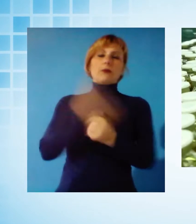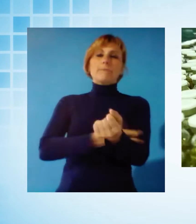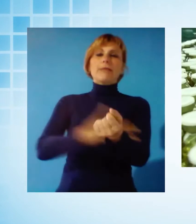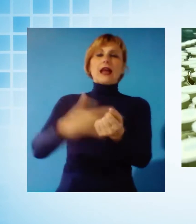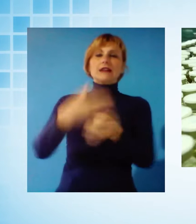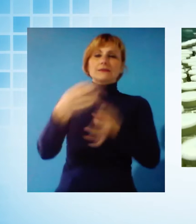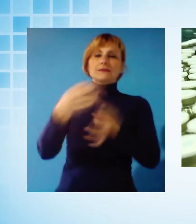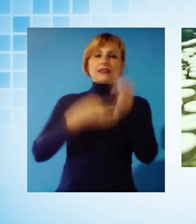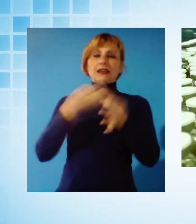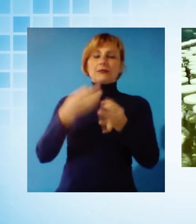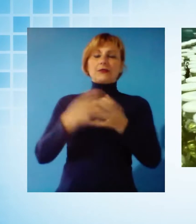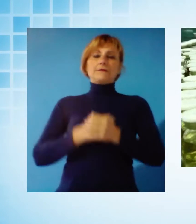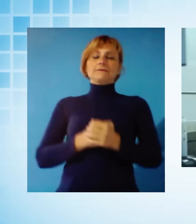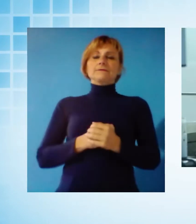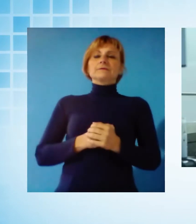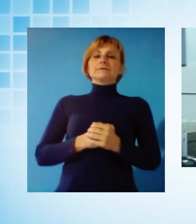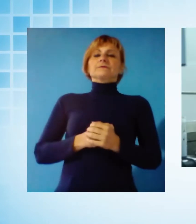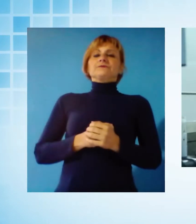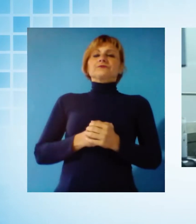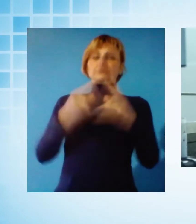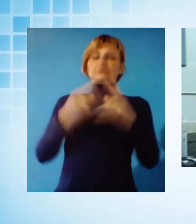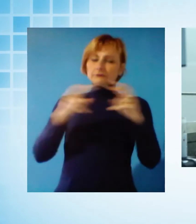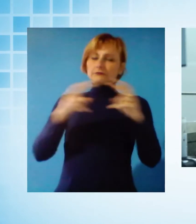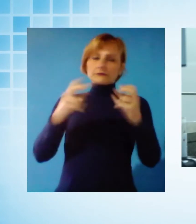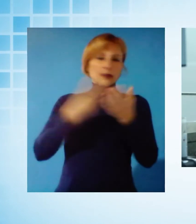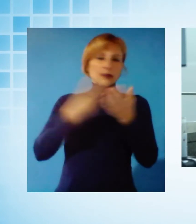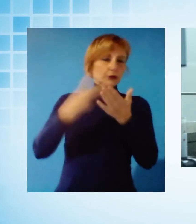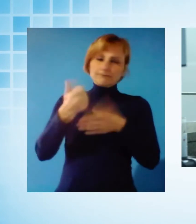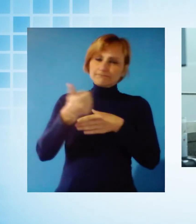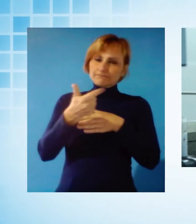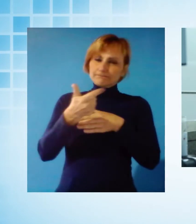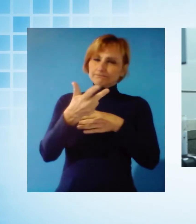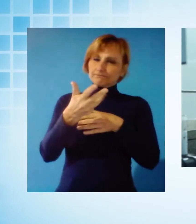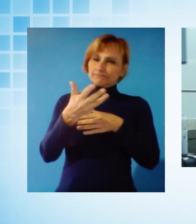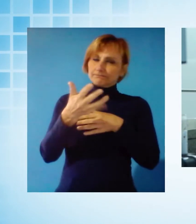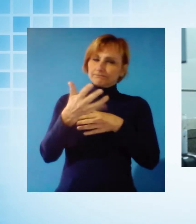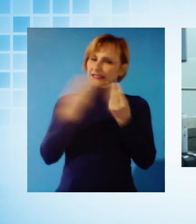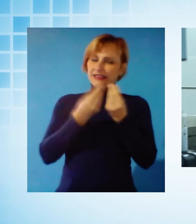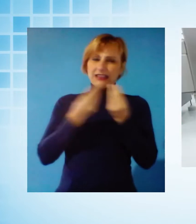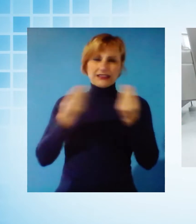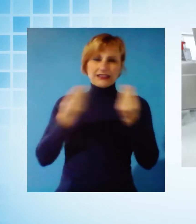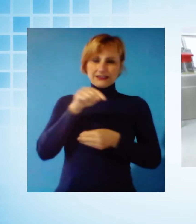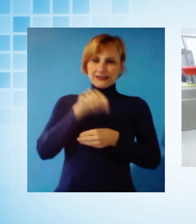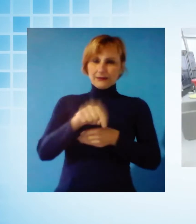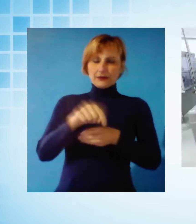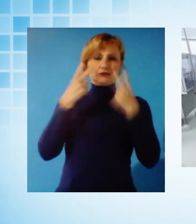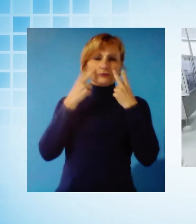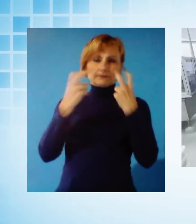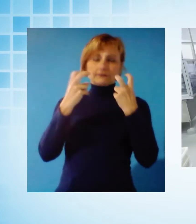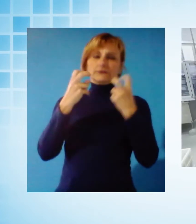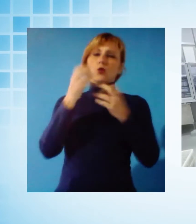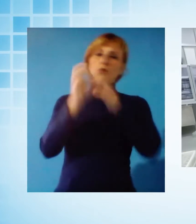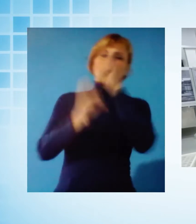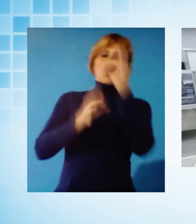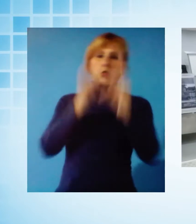Sono molteplici le sperimentazioni messe in campo dal mondo medico e farmaceutico per trovare una cura al Covid-19